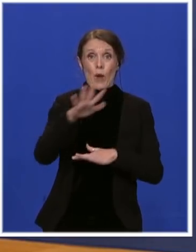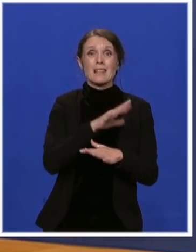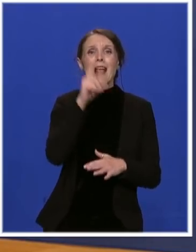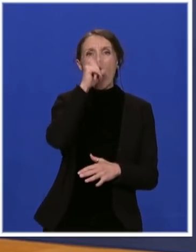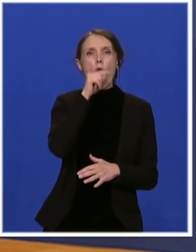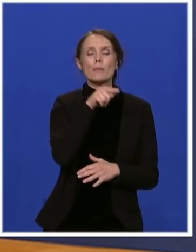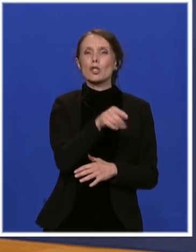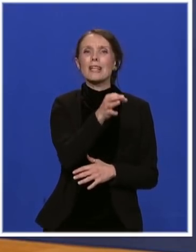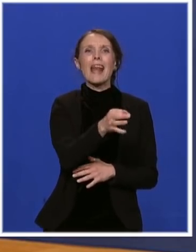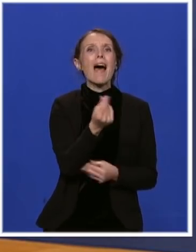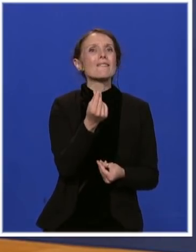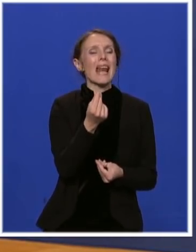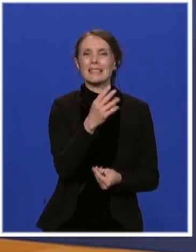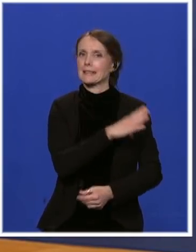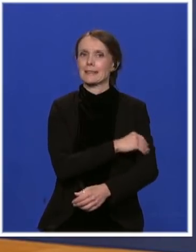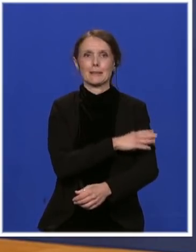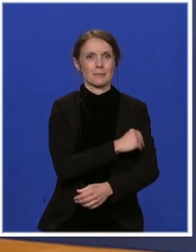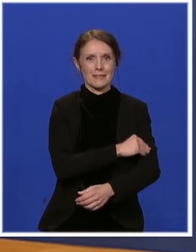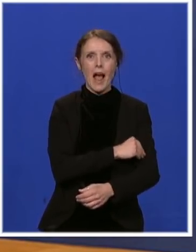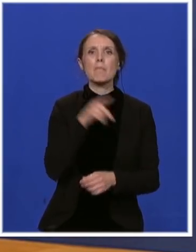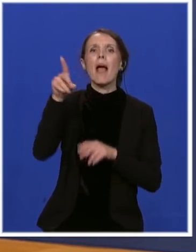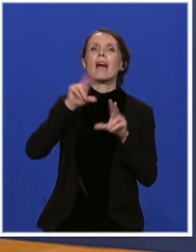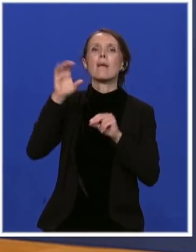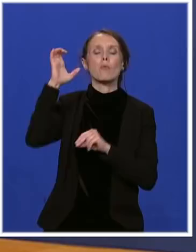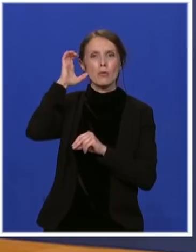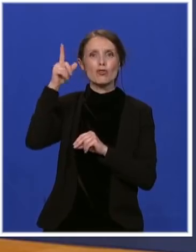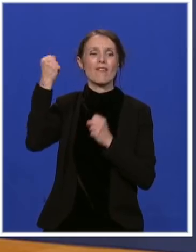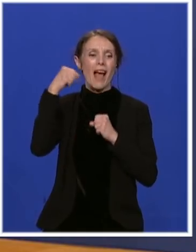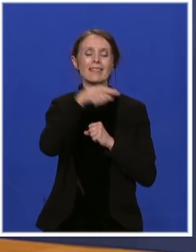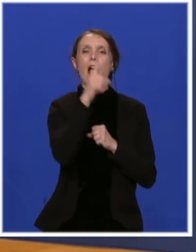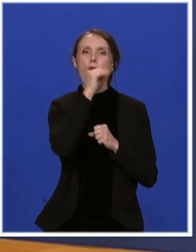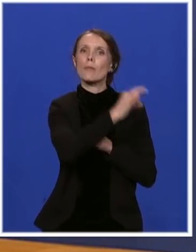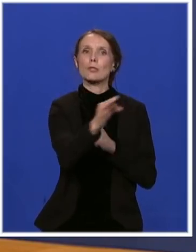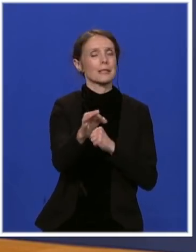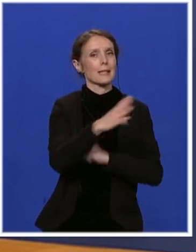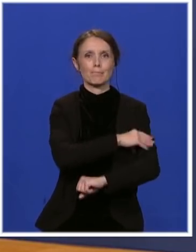slaba karika u odnosu na republičku vladu. Dakle, taj nivo